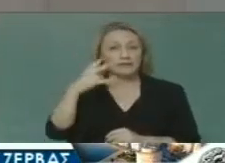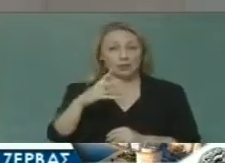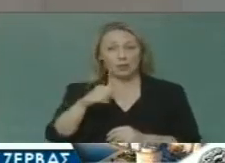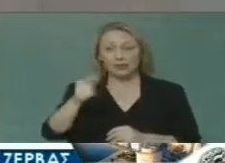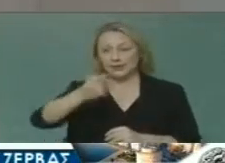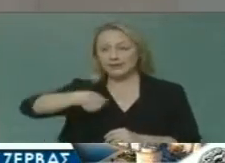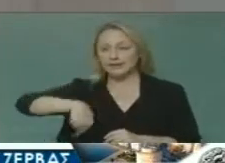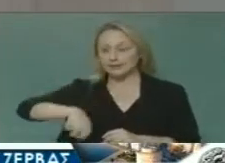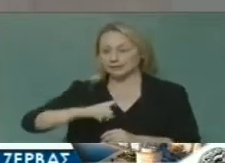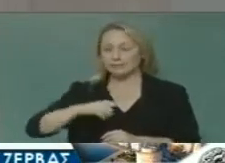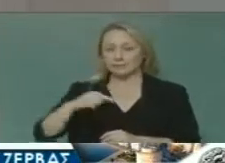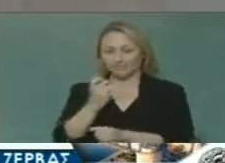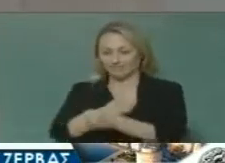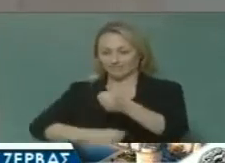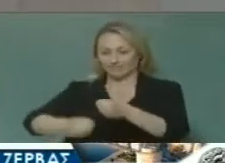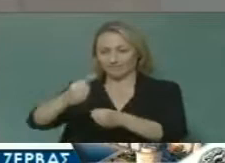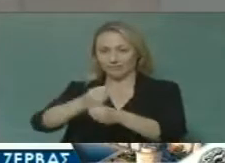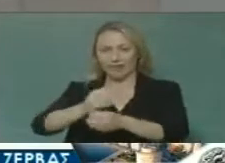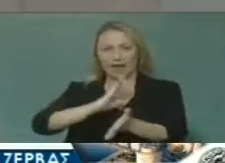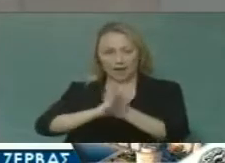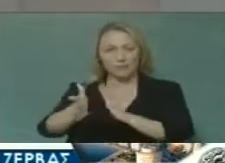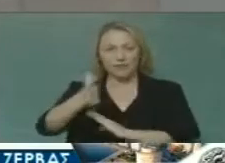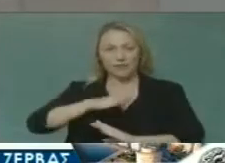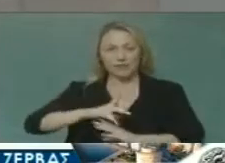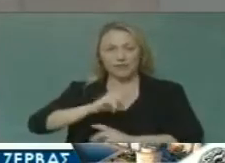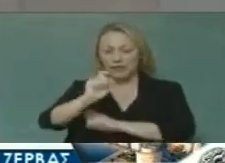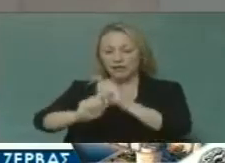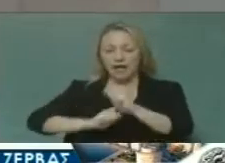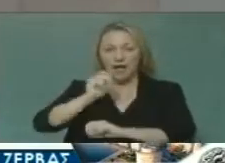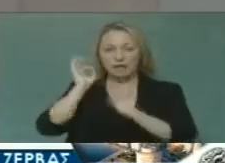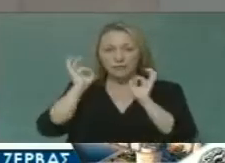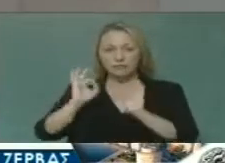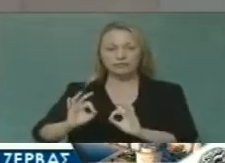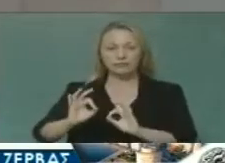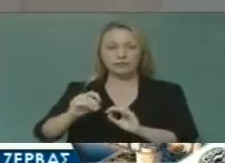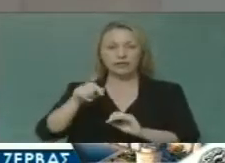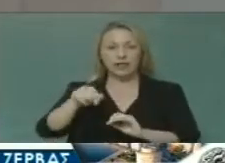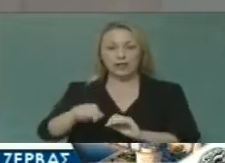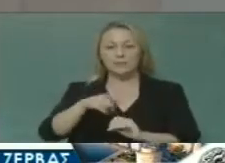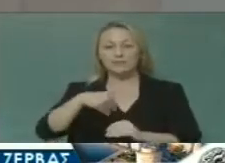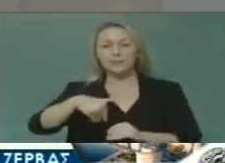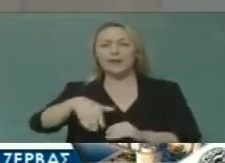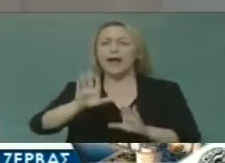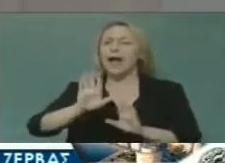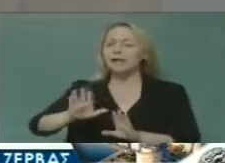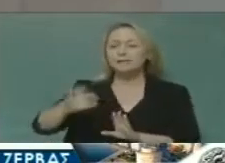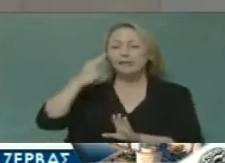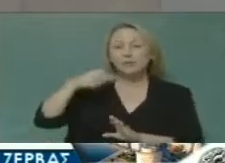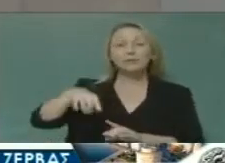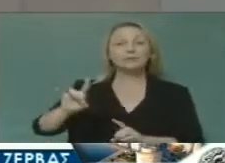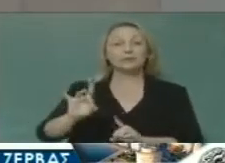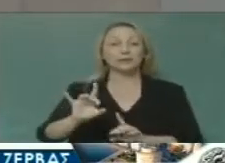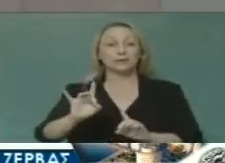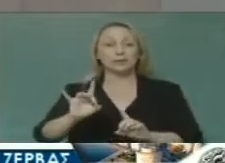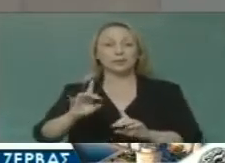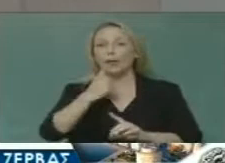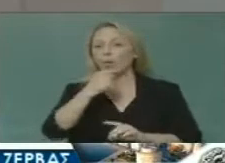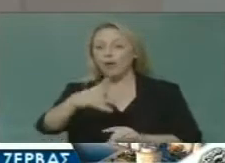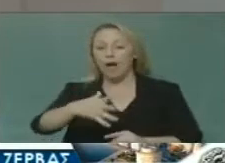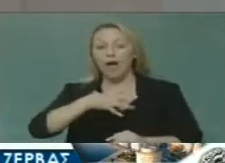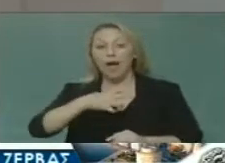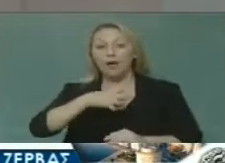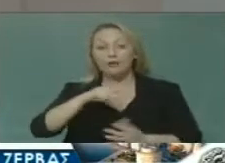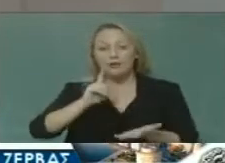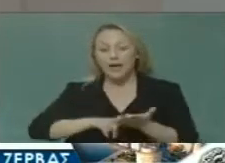εμάς έργο από την πρώτη μέρα χωρίς καμία περίοδο χάρητος και με πολύ μεγάλη αγωνία για όσα επρόκειτο και